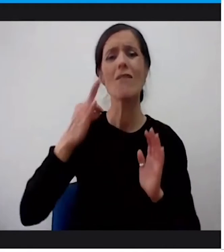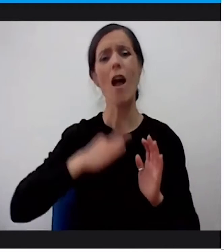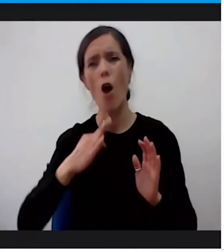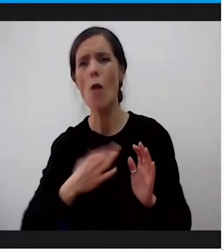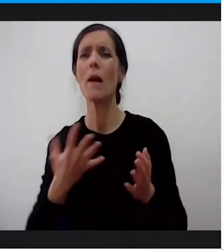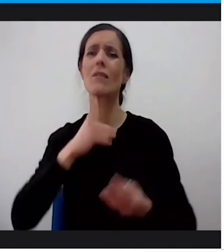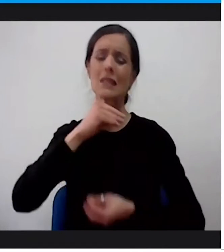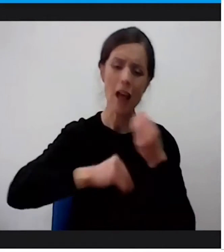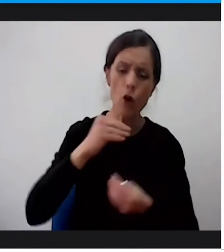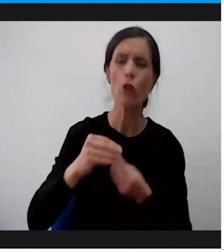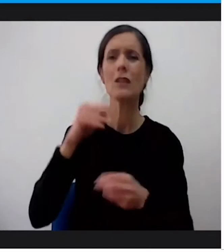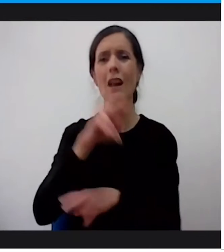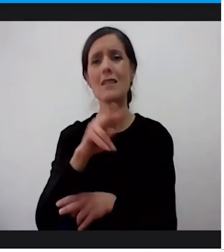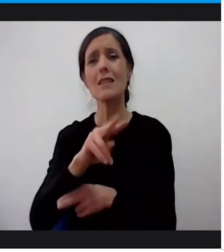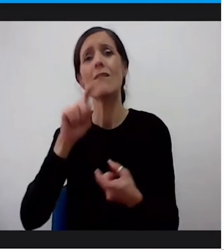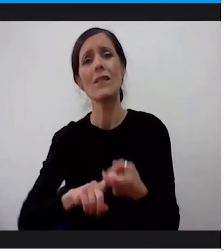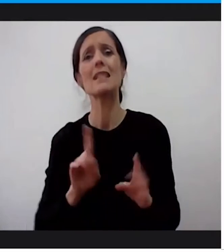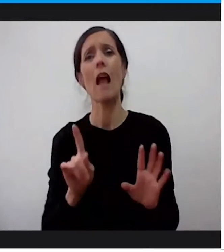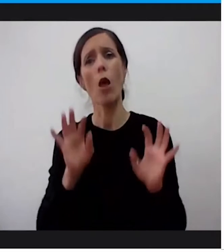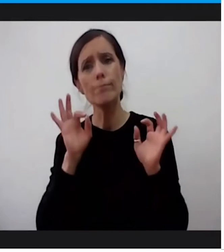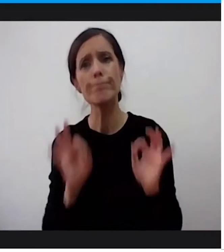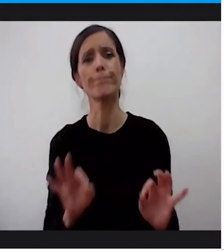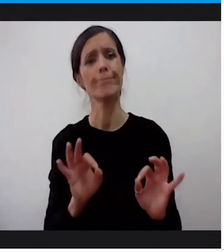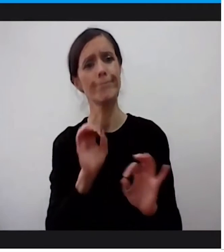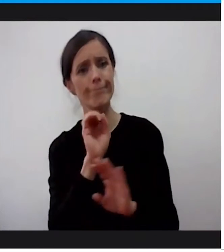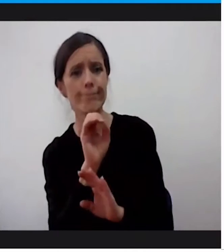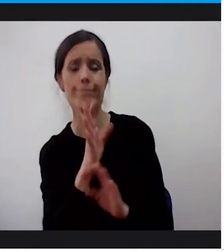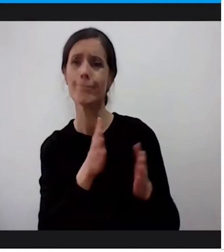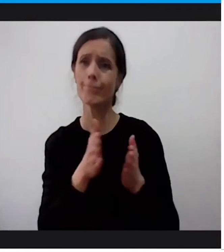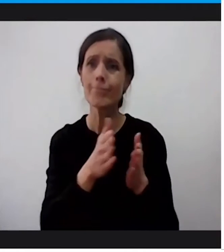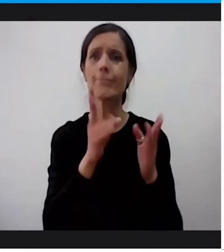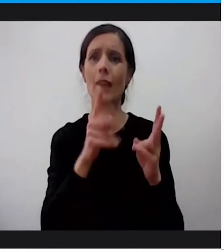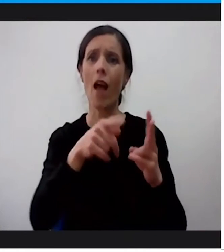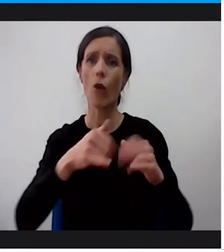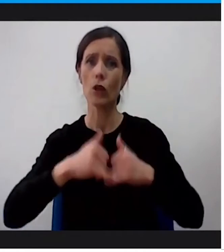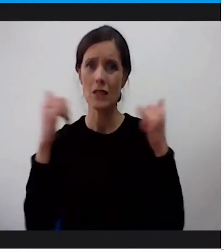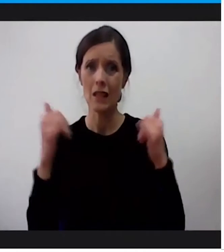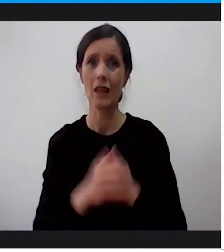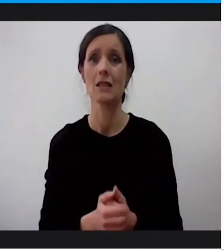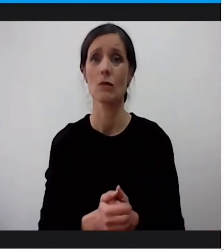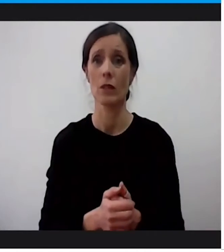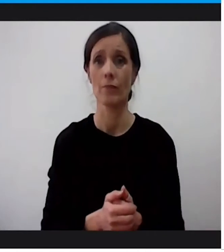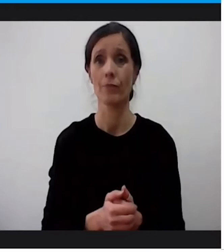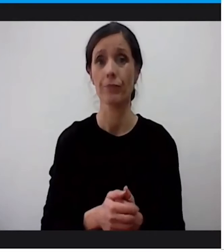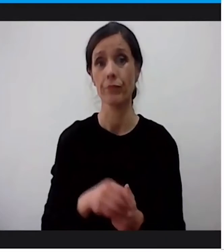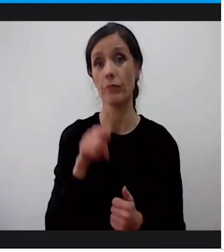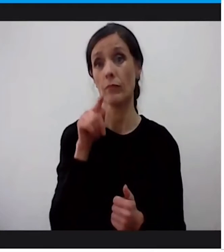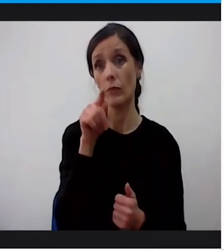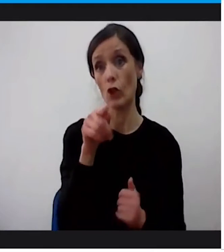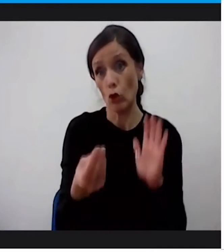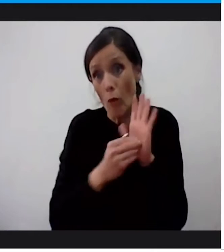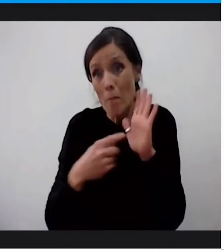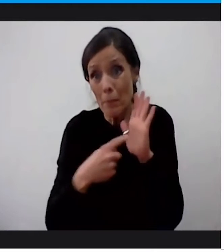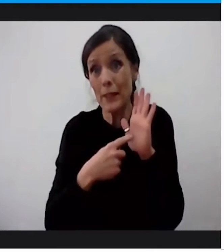kad je u pitanju pruženje odgovarajućeg usmorenja i bodstvo u procesu razvoja deteta i to je i prepoznato u okviru